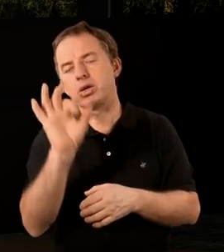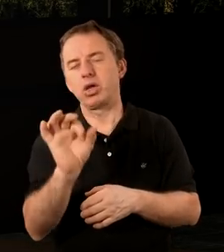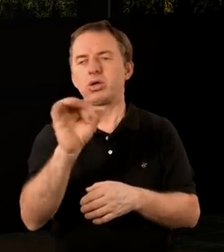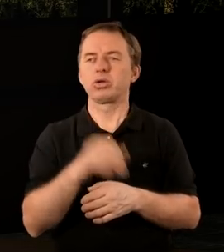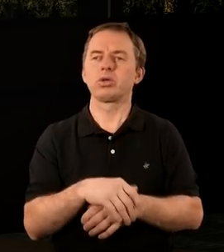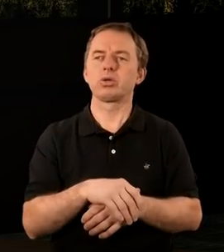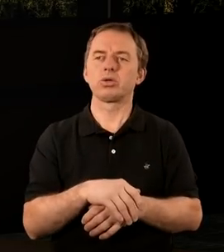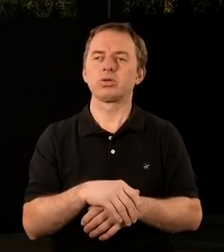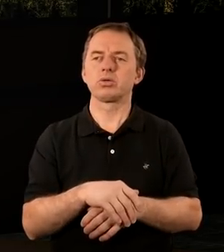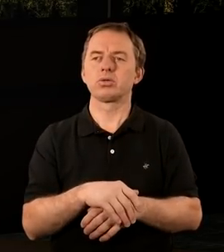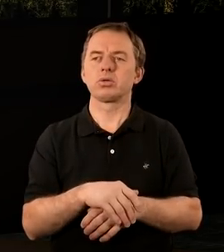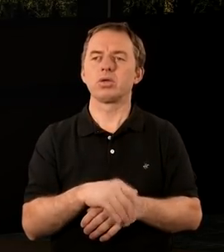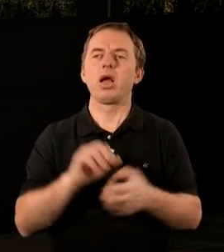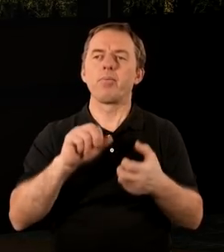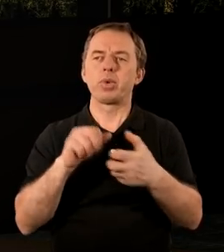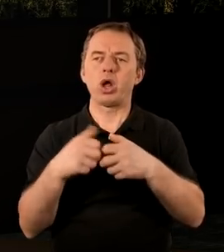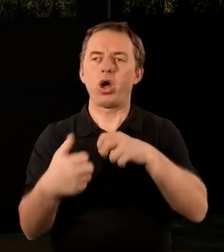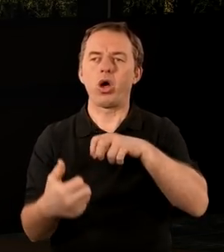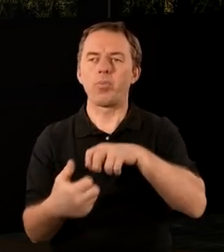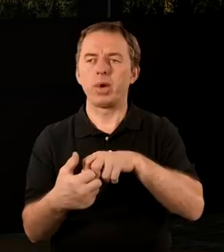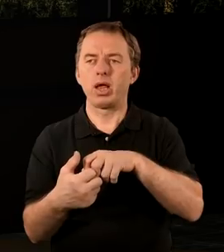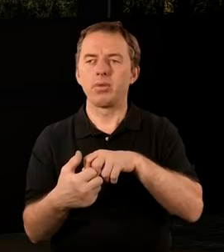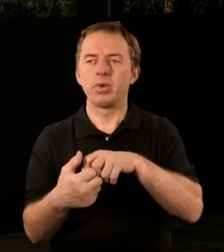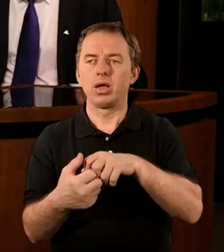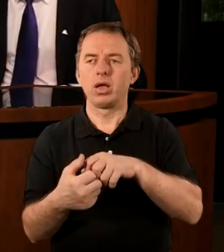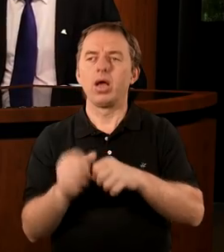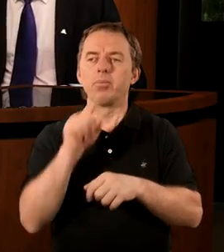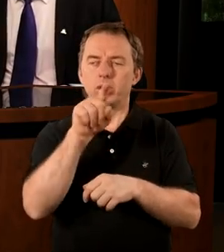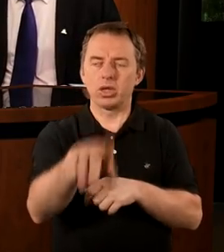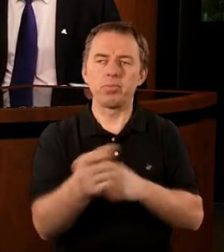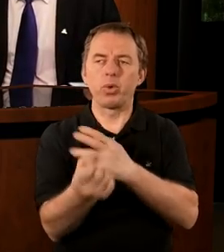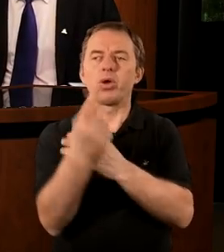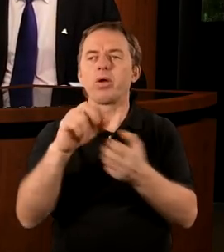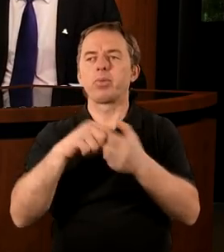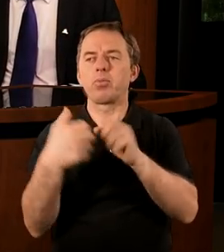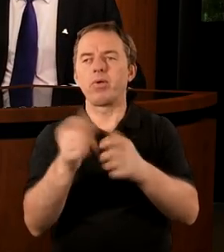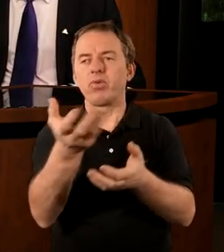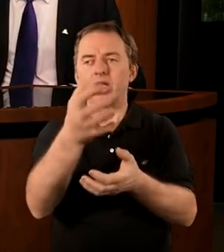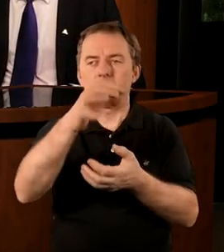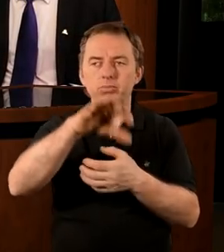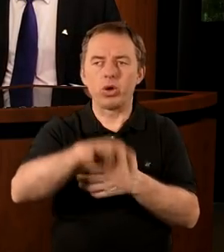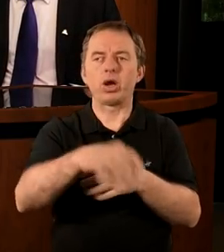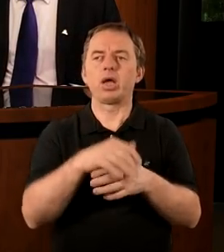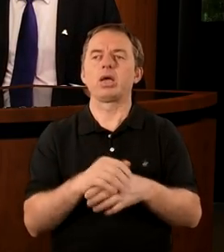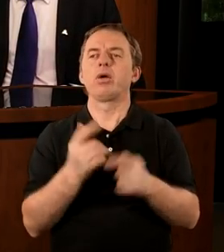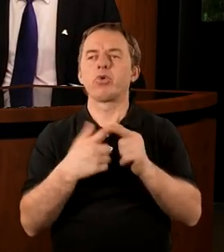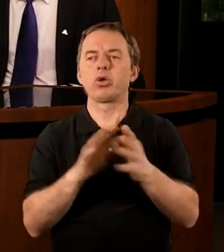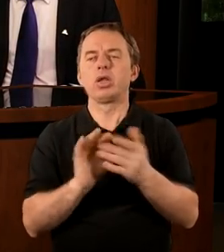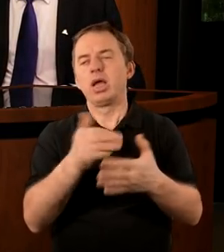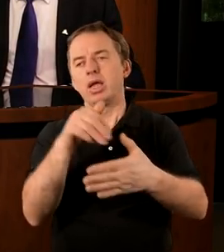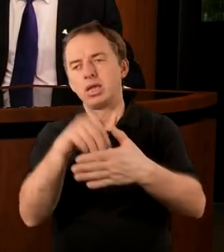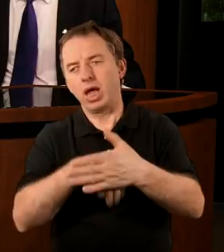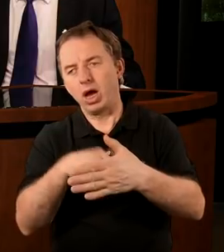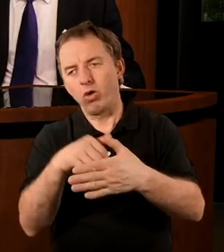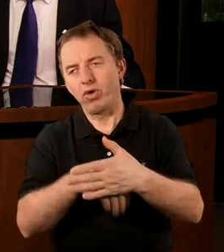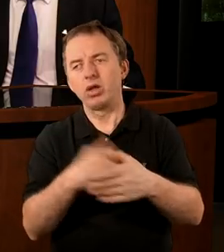problemy, bo tam pojawiają się te problemy w tych zborach, jakieś